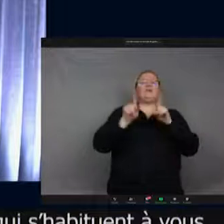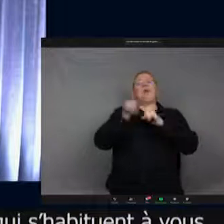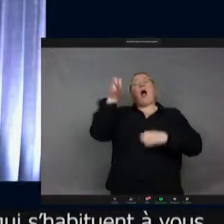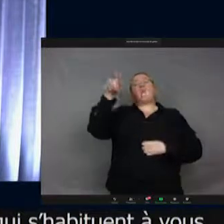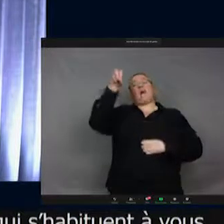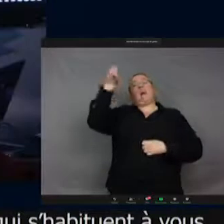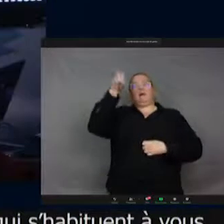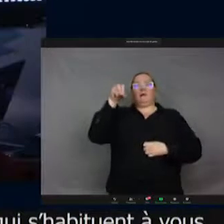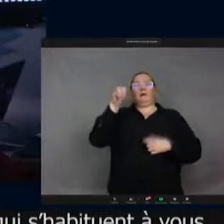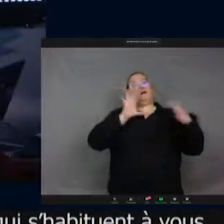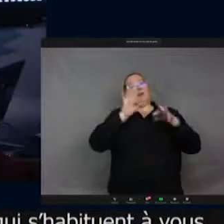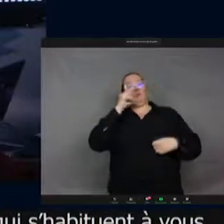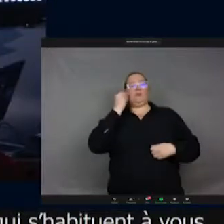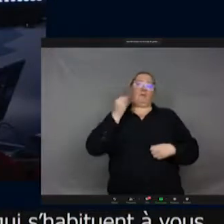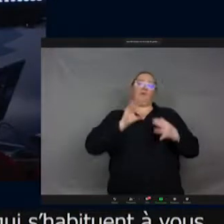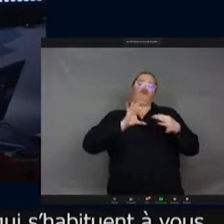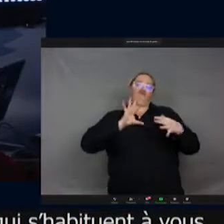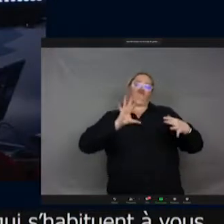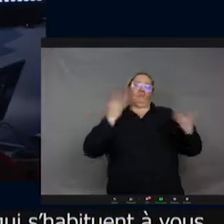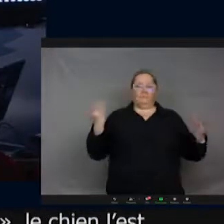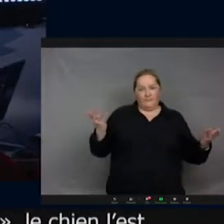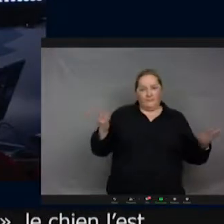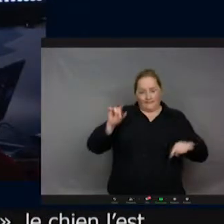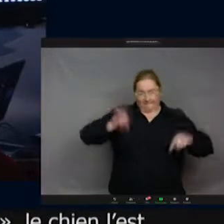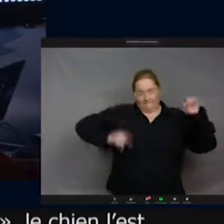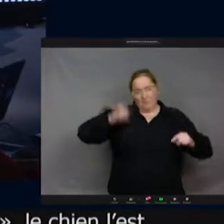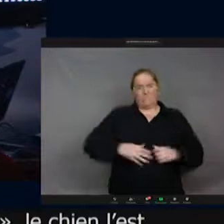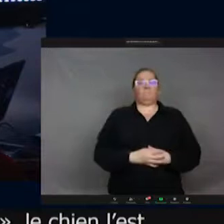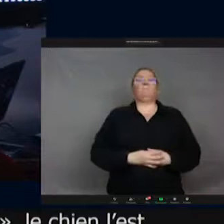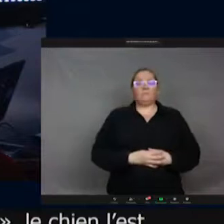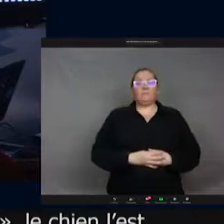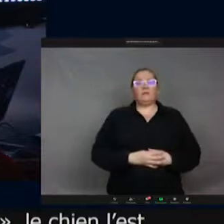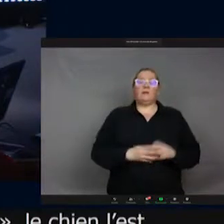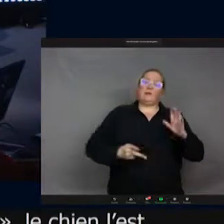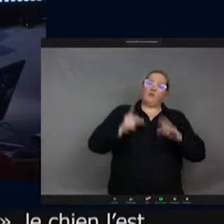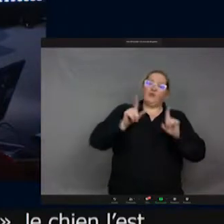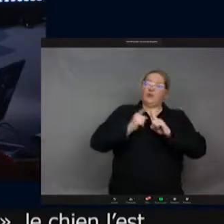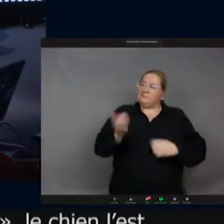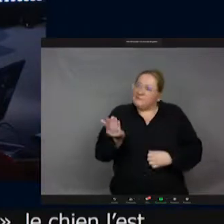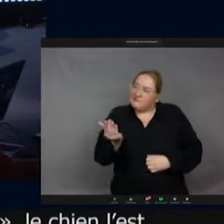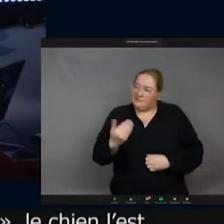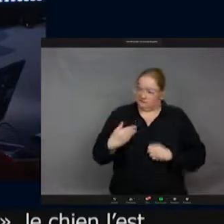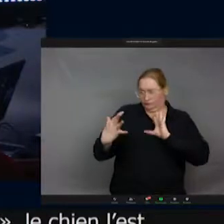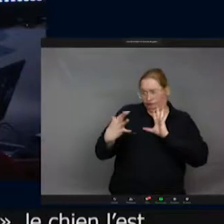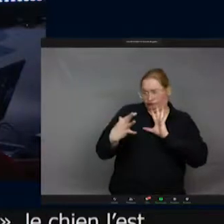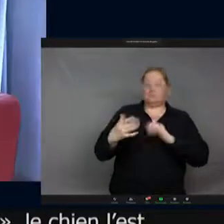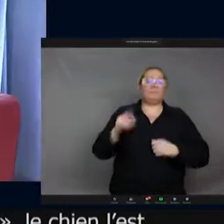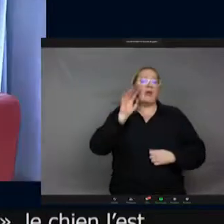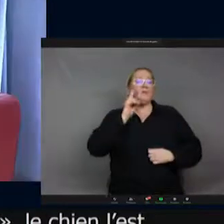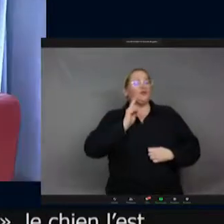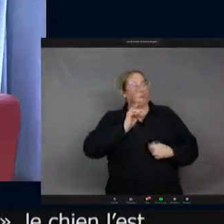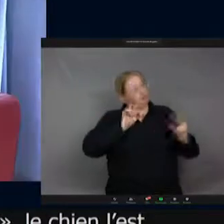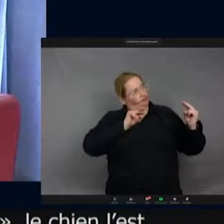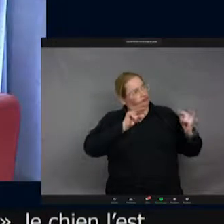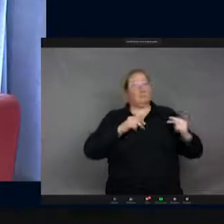domestique, ce n pas toujours clair. En tout cas, une espèce, on va plutôt dire l'apprivoiser. Et ça, vous le voyez beaucoup si vous vous baladez sur les réseaux sociaux,